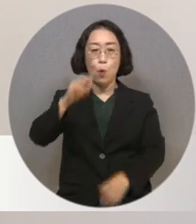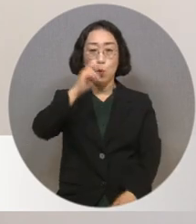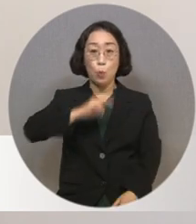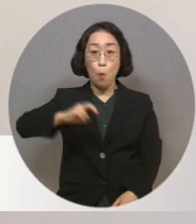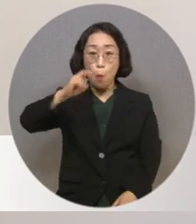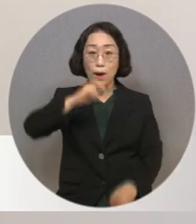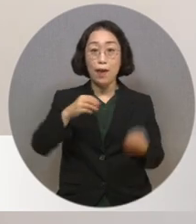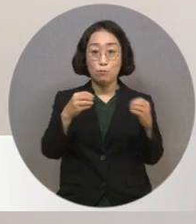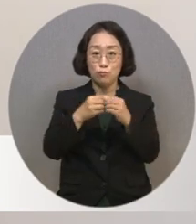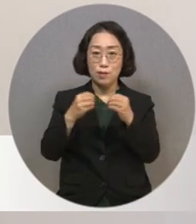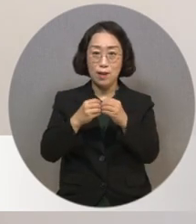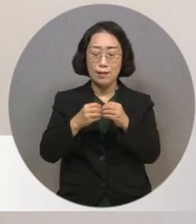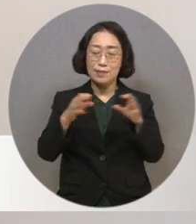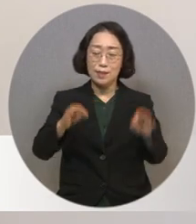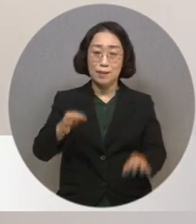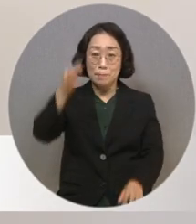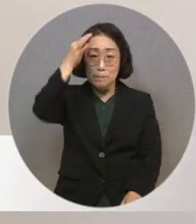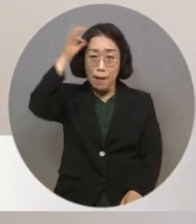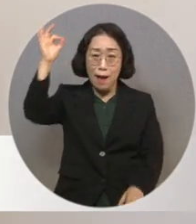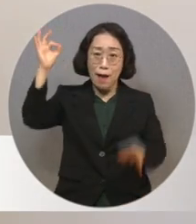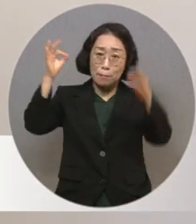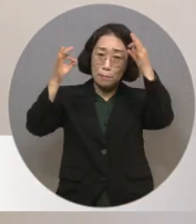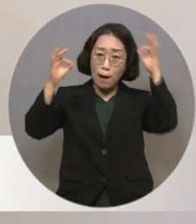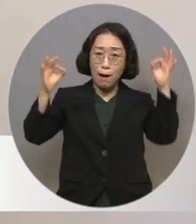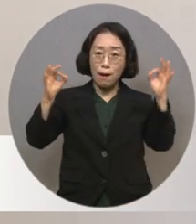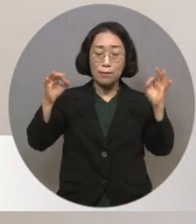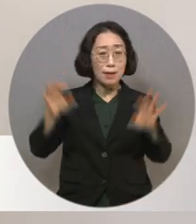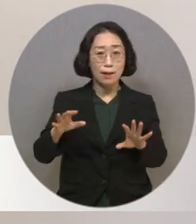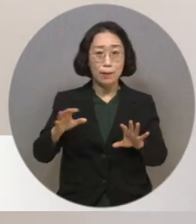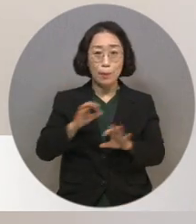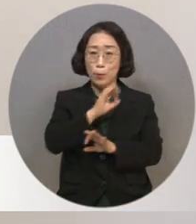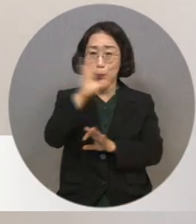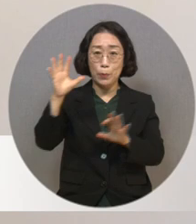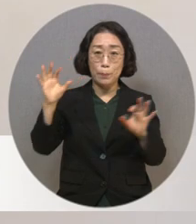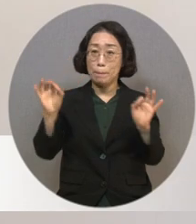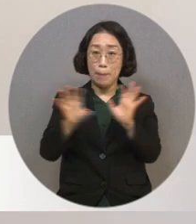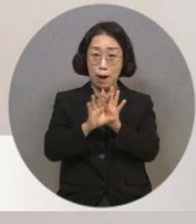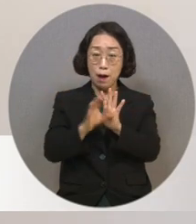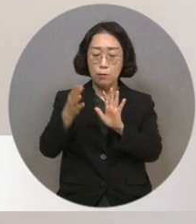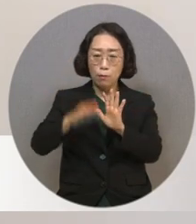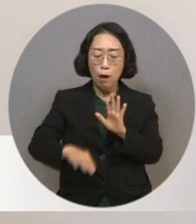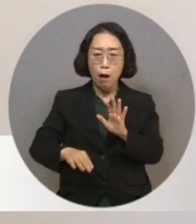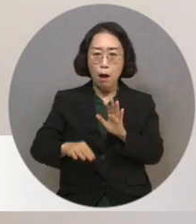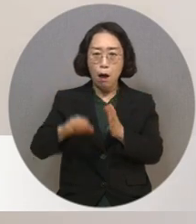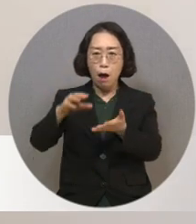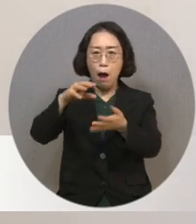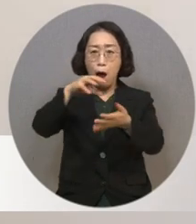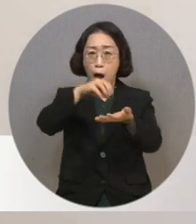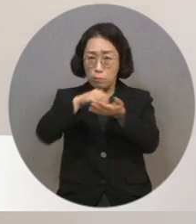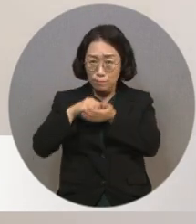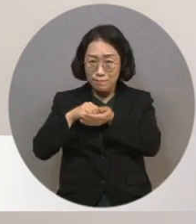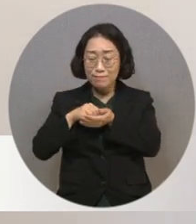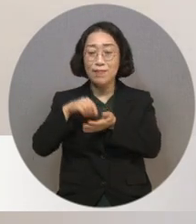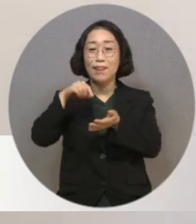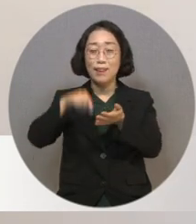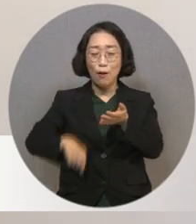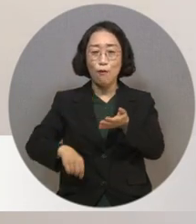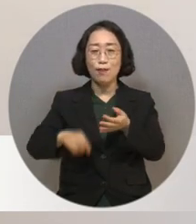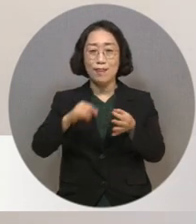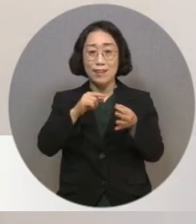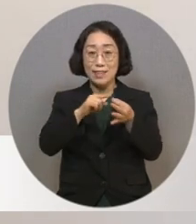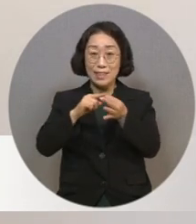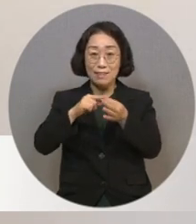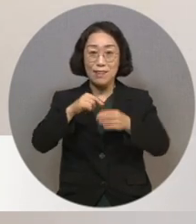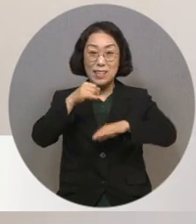가사라든지 이런 것들을 그냥 생각만 하면 순간이 되는데 캘리그라피를 통해서 시각화시켜가지고 그걸